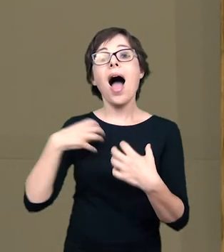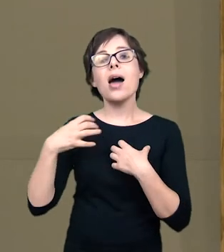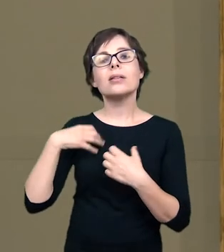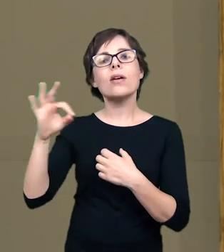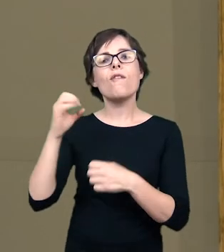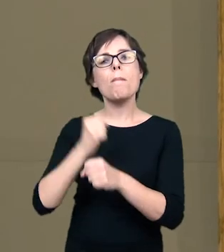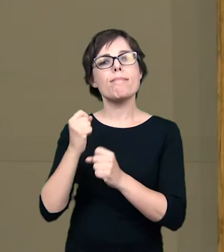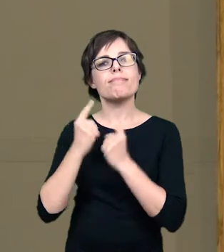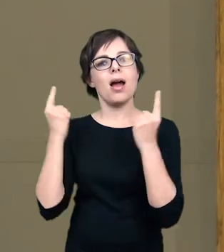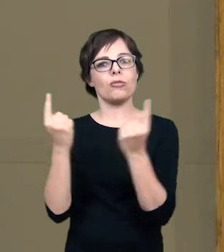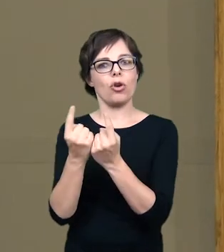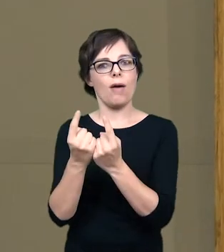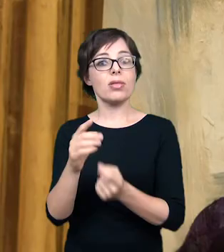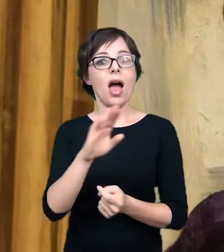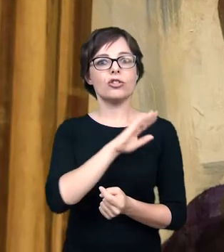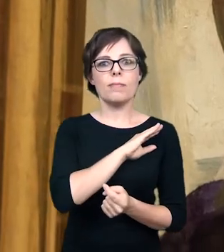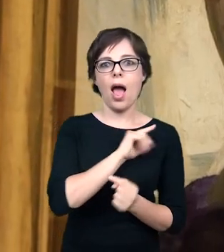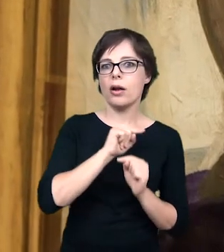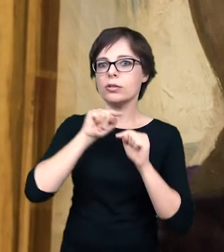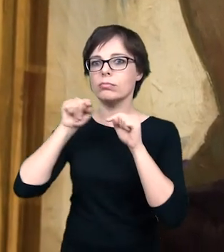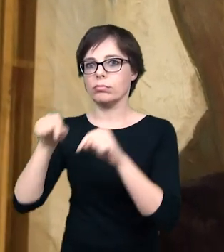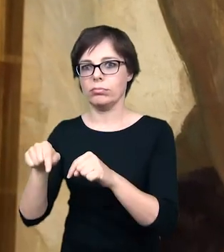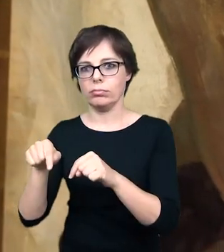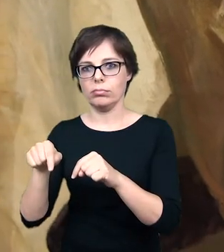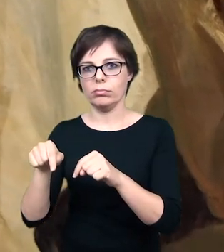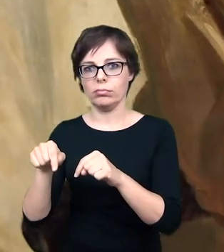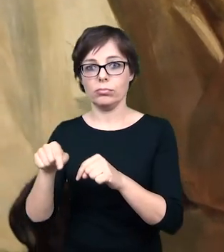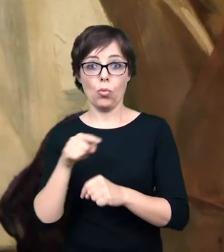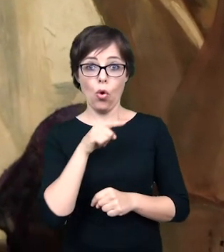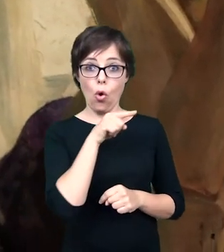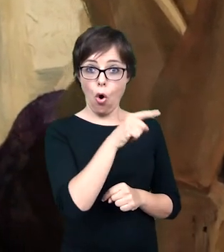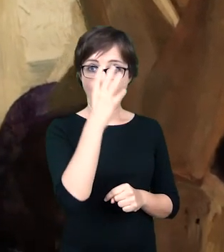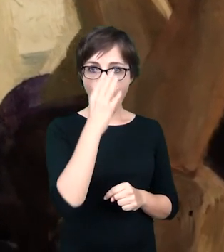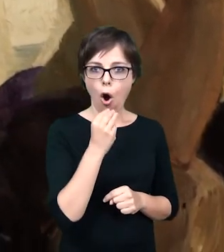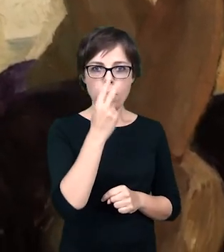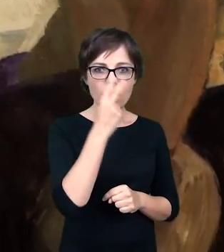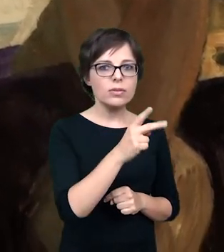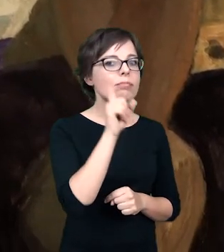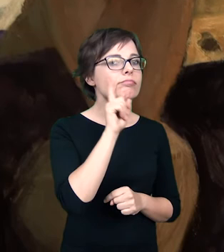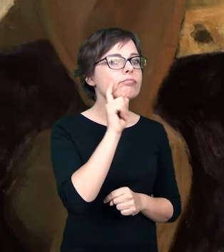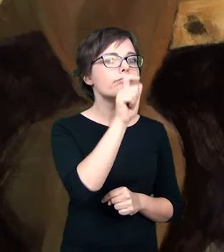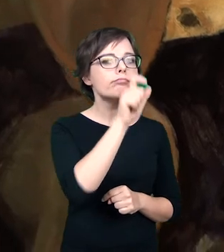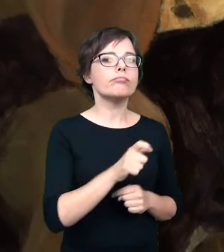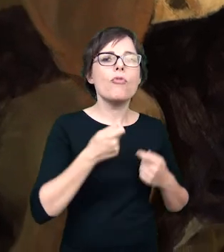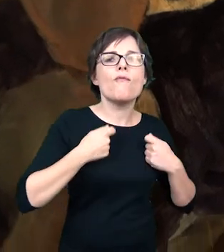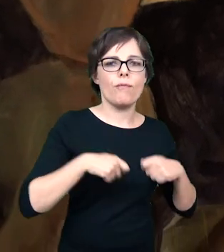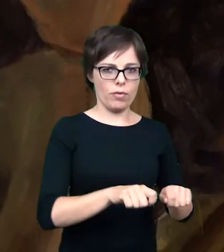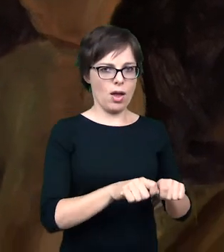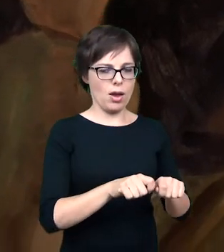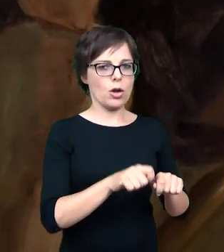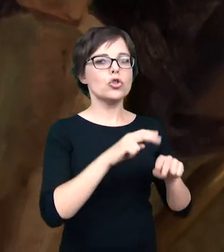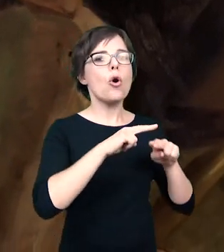pracowni. Także, prawda, w momencie tu jest wieśniak, który zszedł z pola, a tam